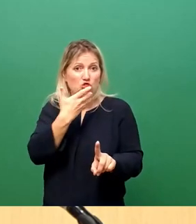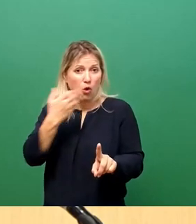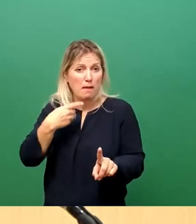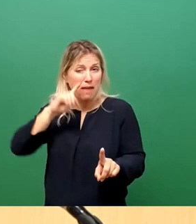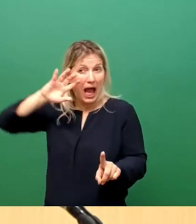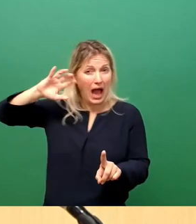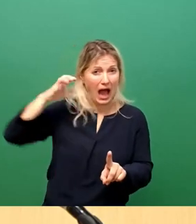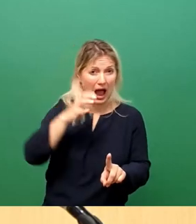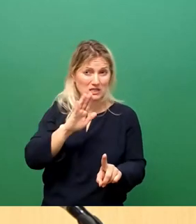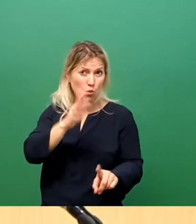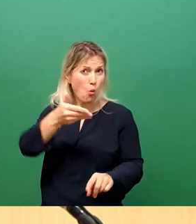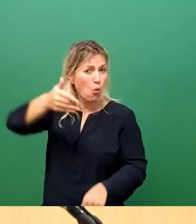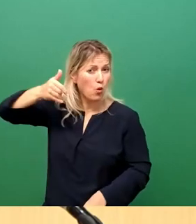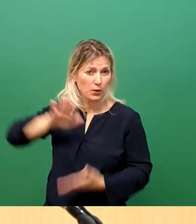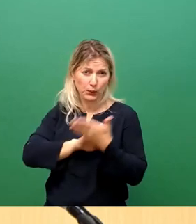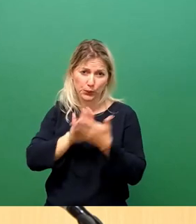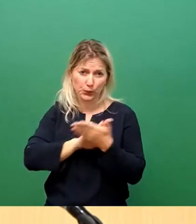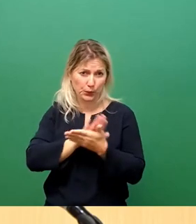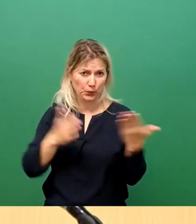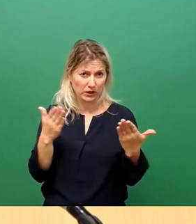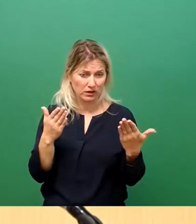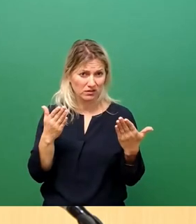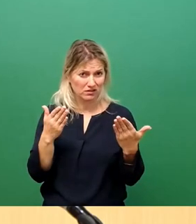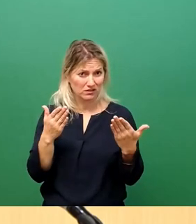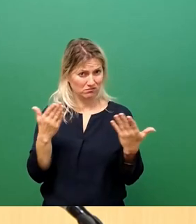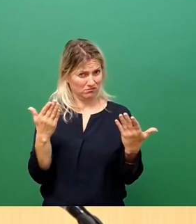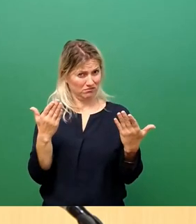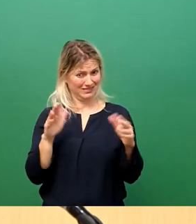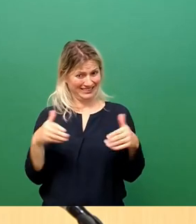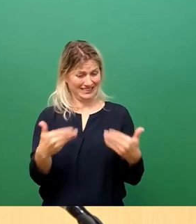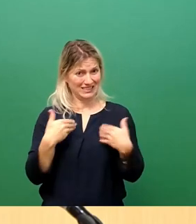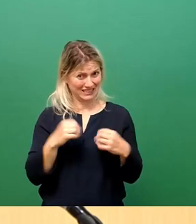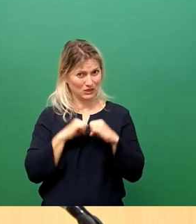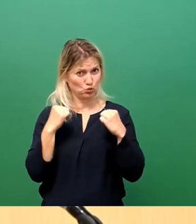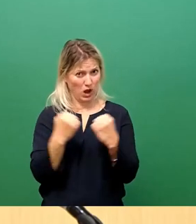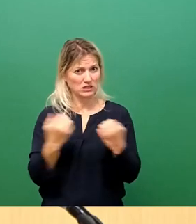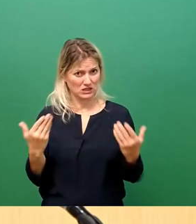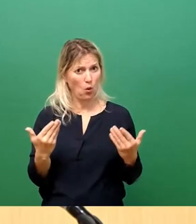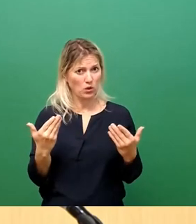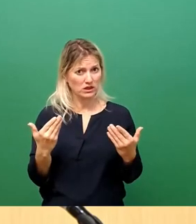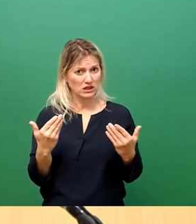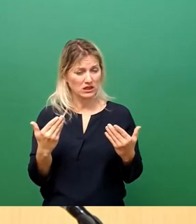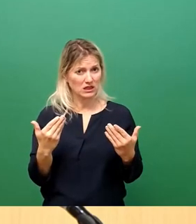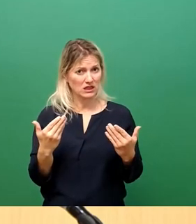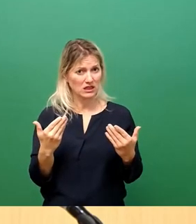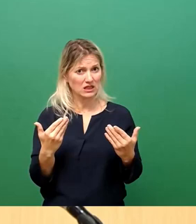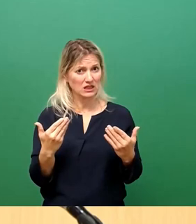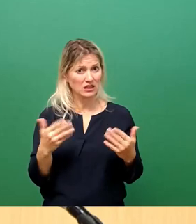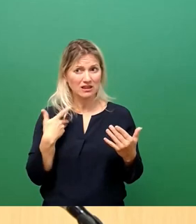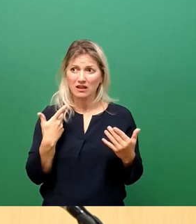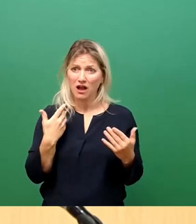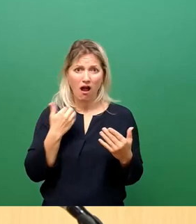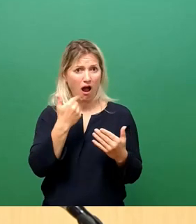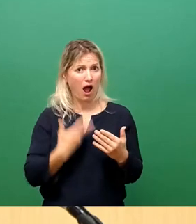jemals gab. So, und wollen wir in dieser Situation, in dieser Situation, wo sich die äußeren Parameter so